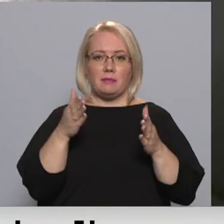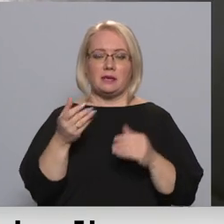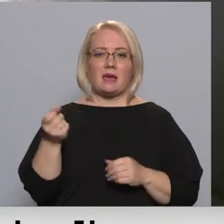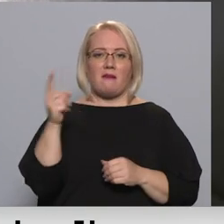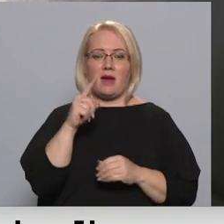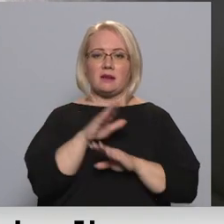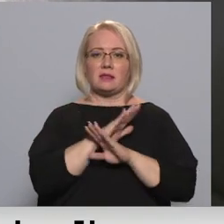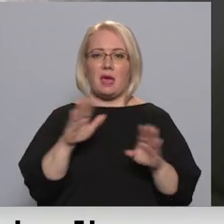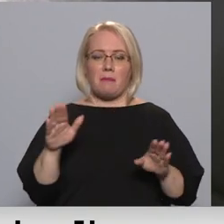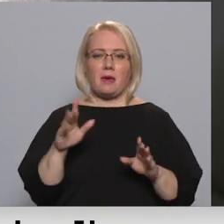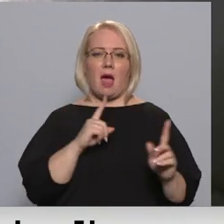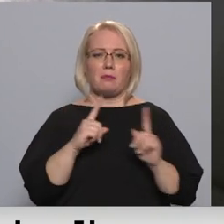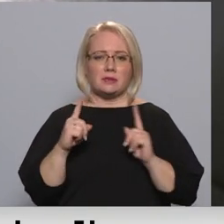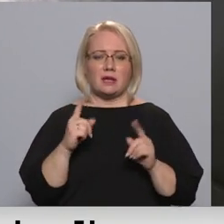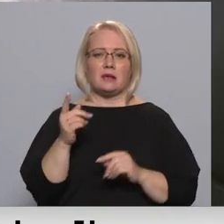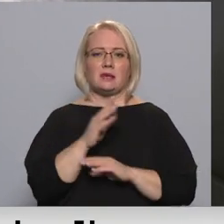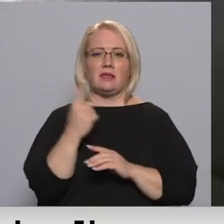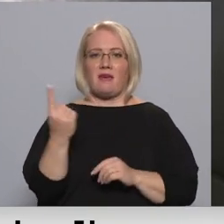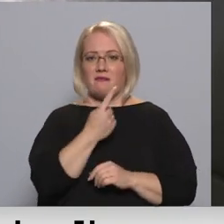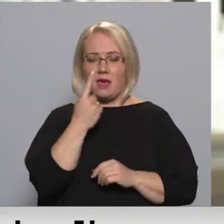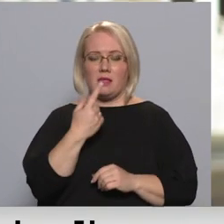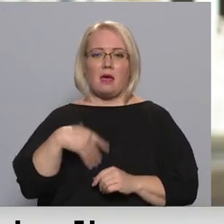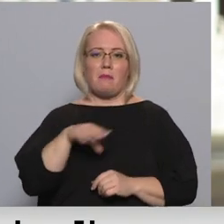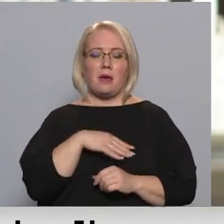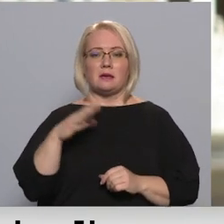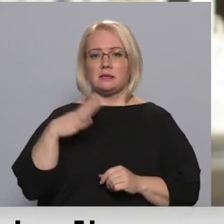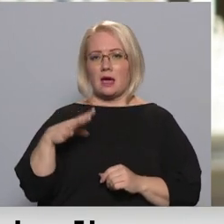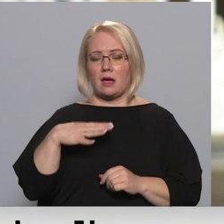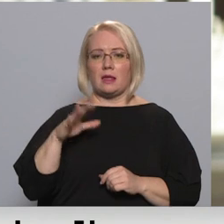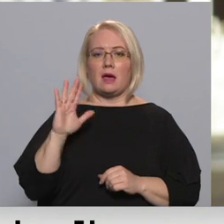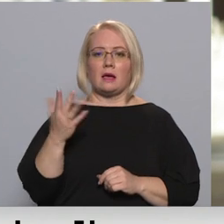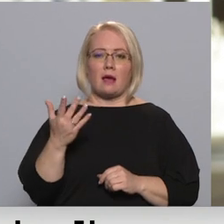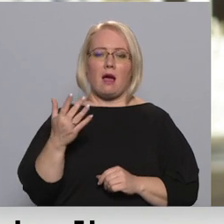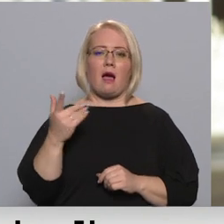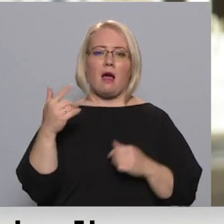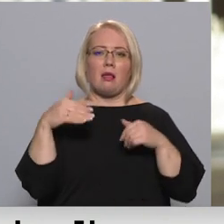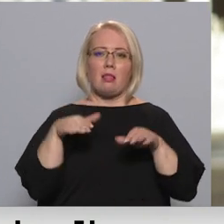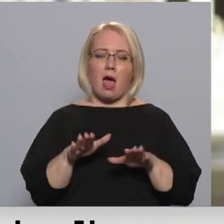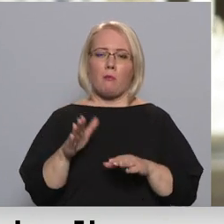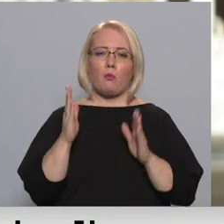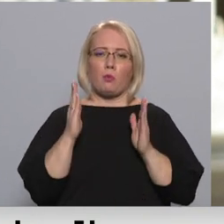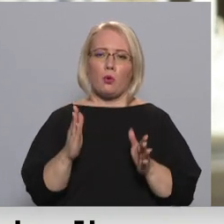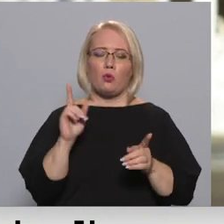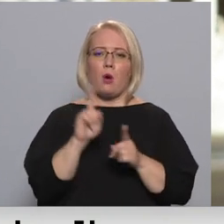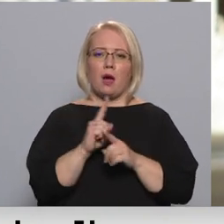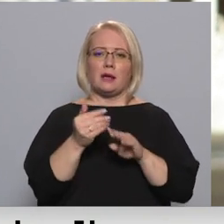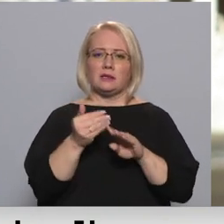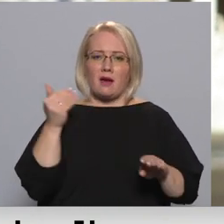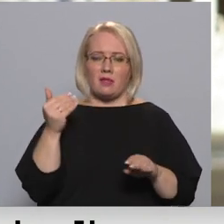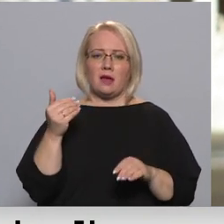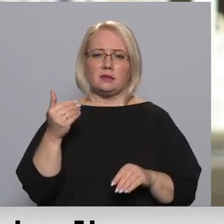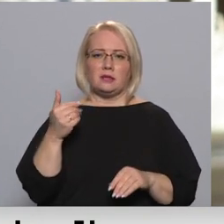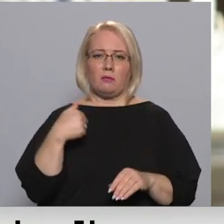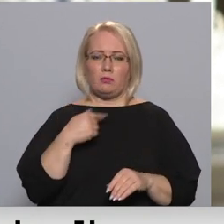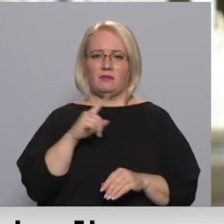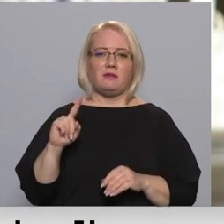vairs nebija ne administrācijas, ne kas, mēs tomēr sagaidītu, kad vomkas lēmumi tomēr atnāk arī saulēcīgi līdz mums un